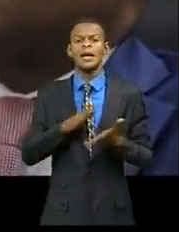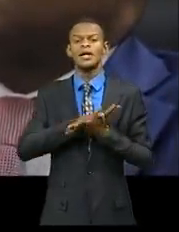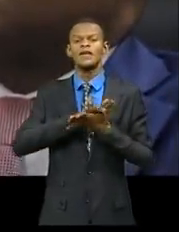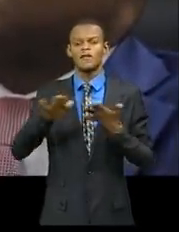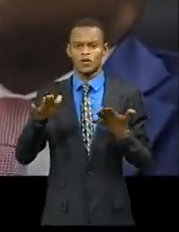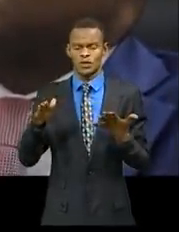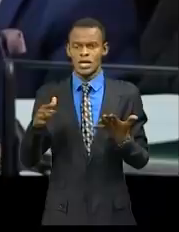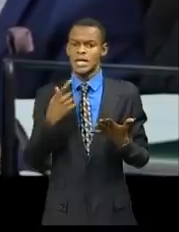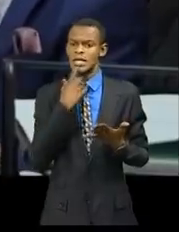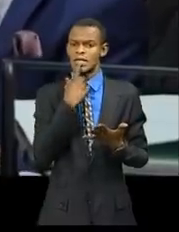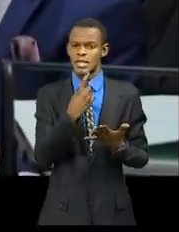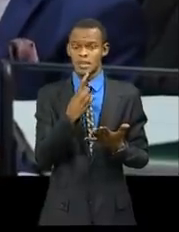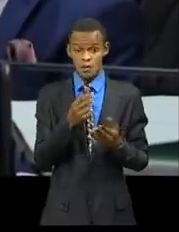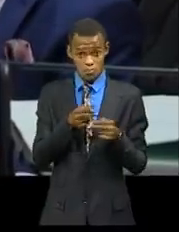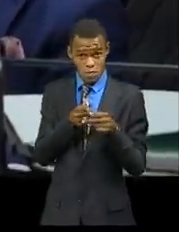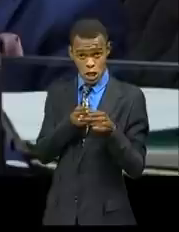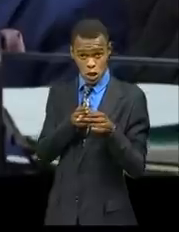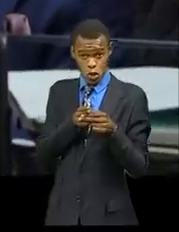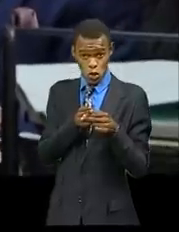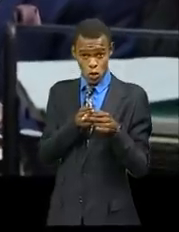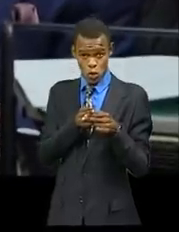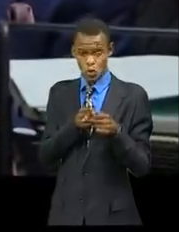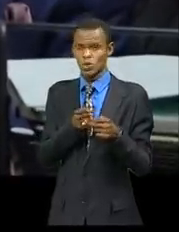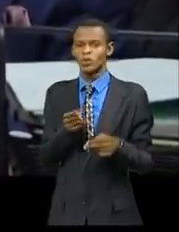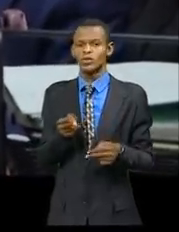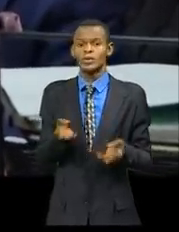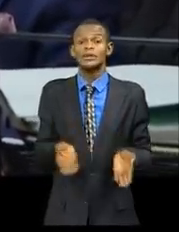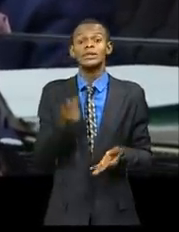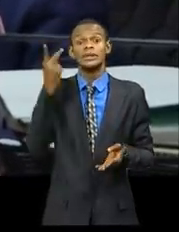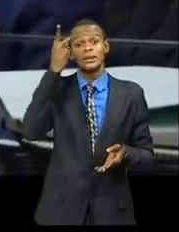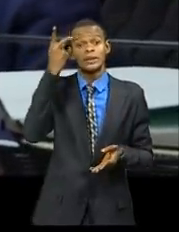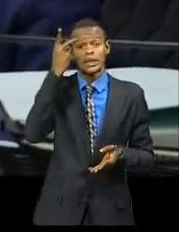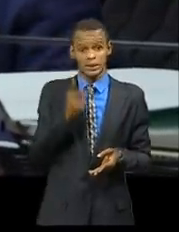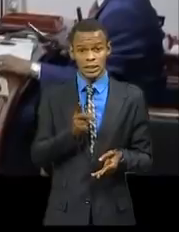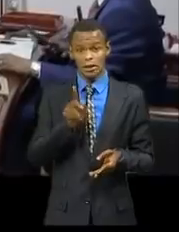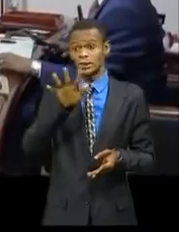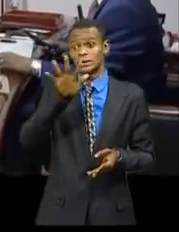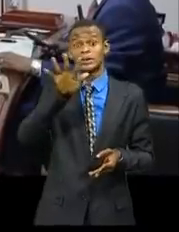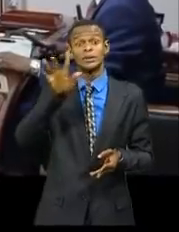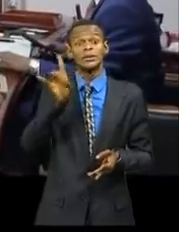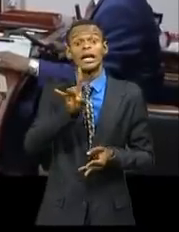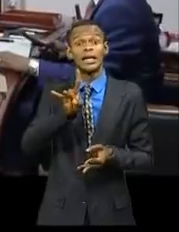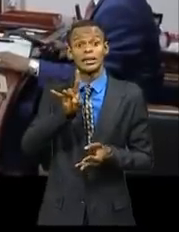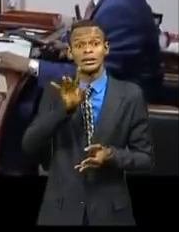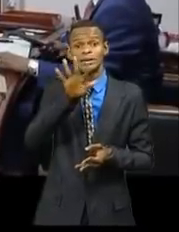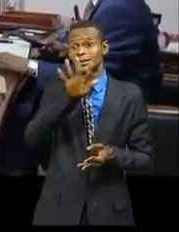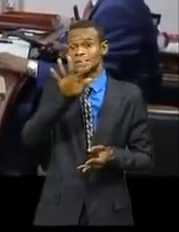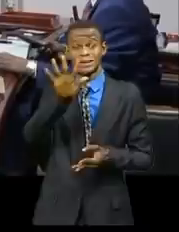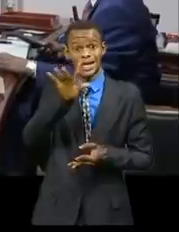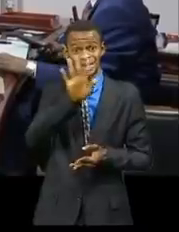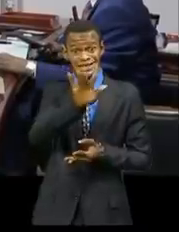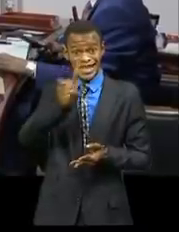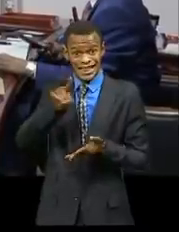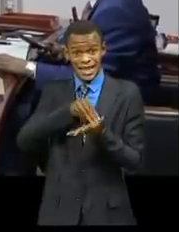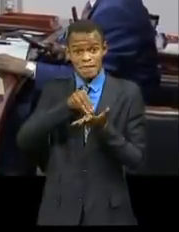série à Kinshasa ce vendredi 3 août 2021, de 51 840 doses de vaccins AstraZeneca